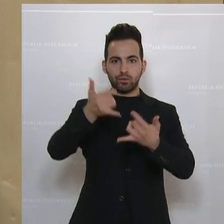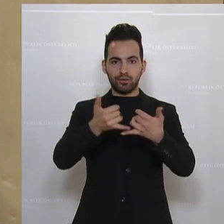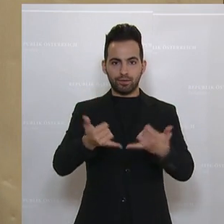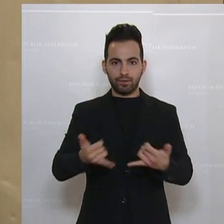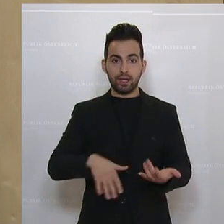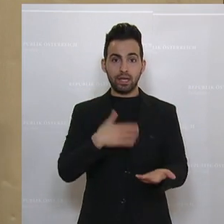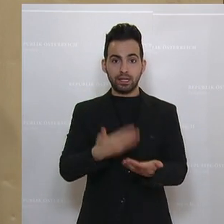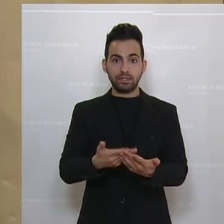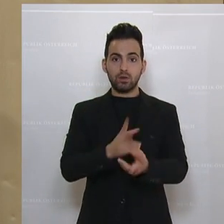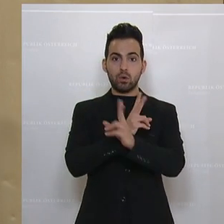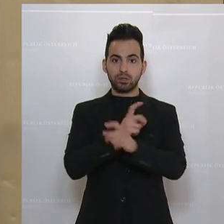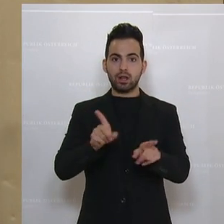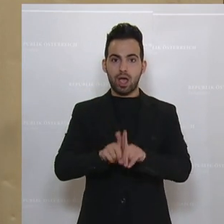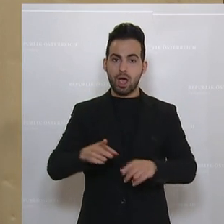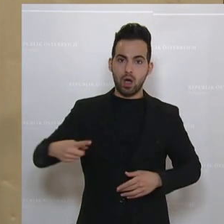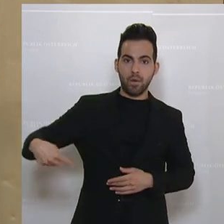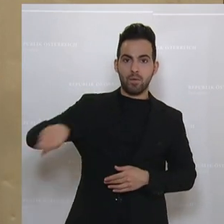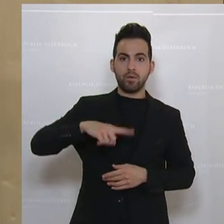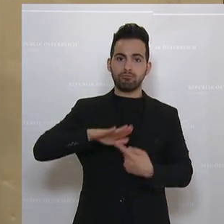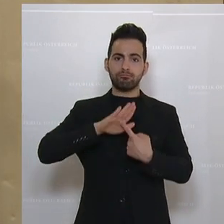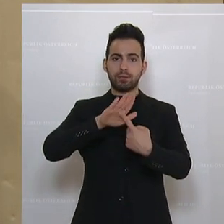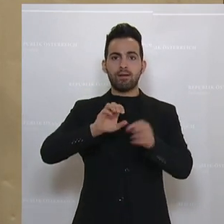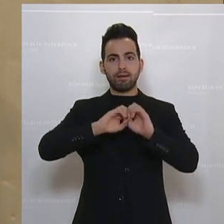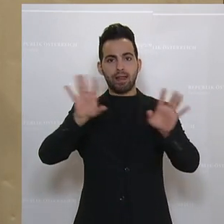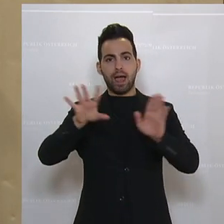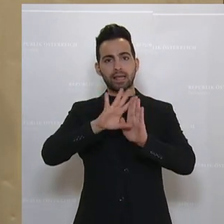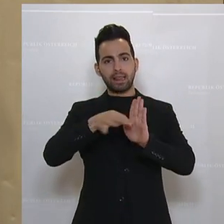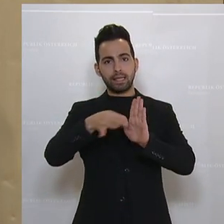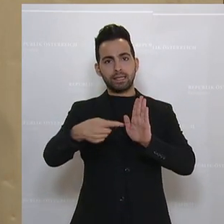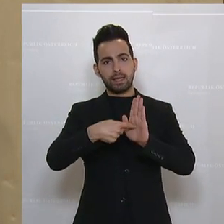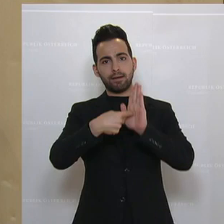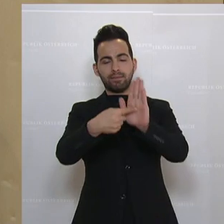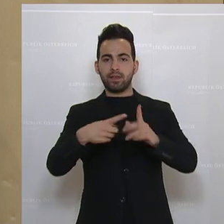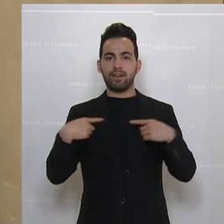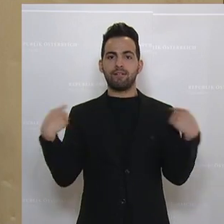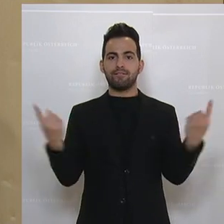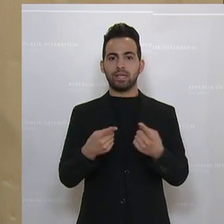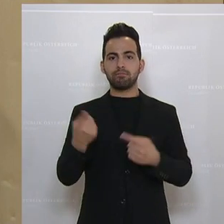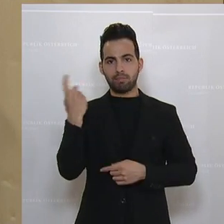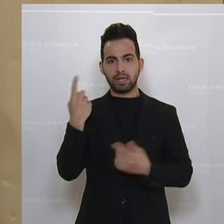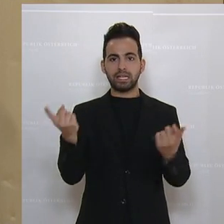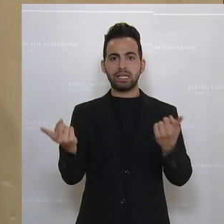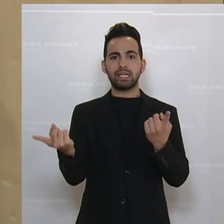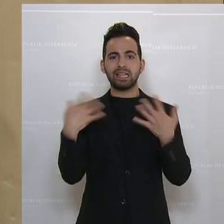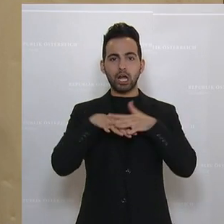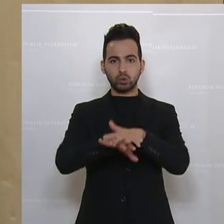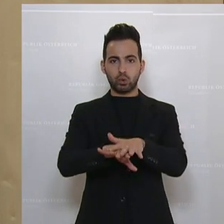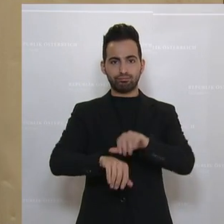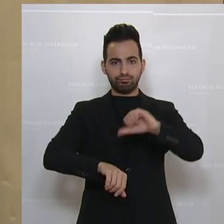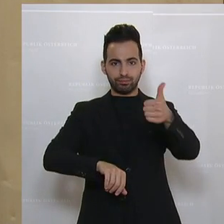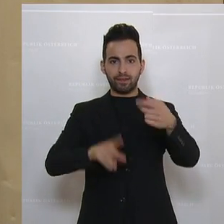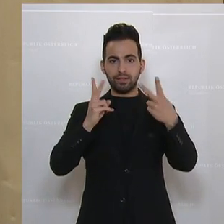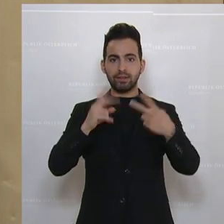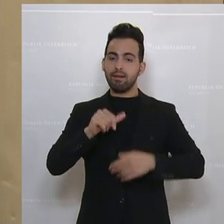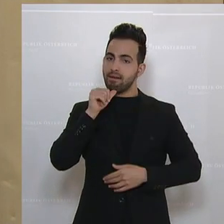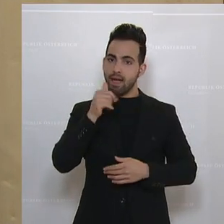steht Österreich auch für eine ganz klare Linie, nämlich dass wir Integration ganz an den Vordergrund stellen und keine